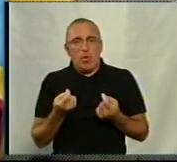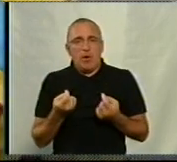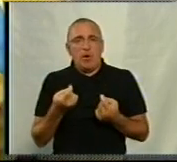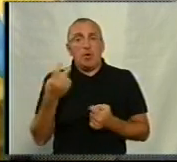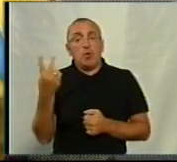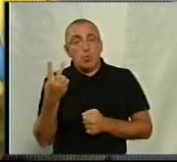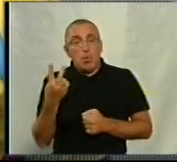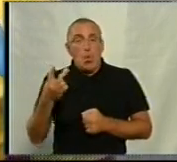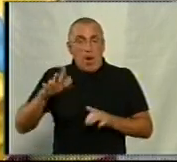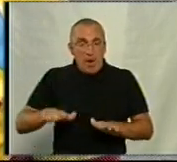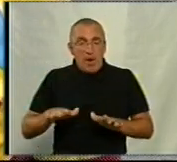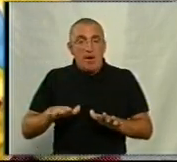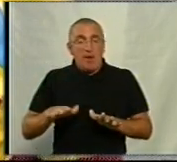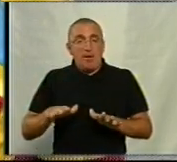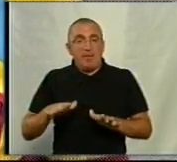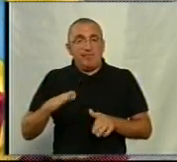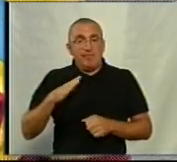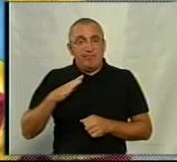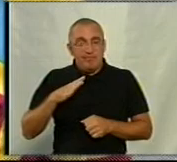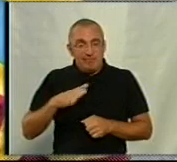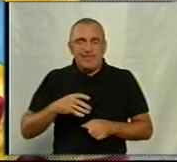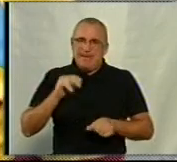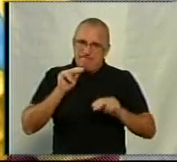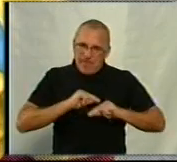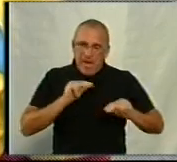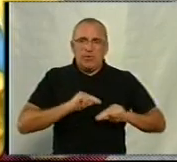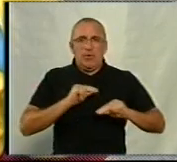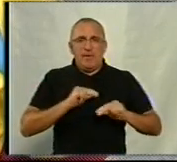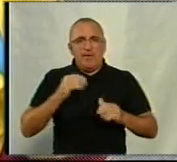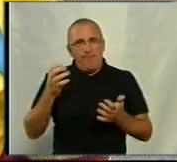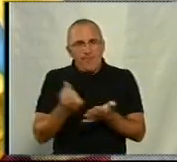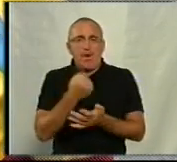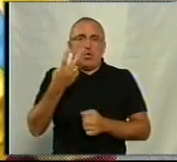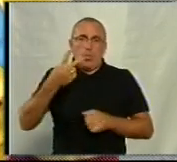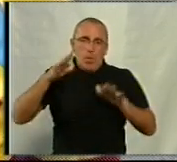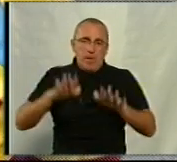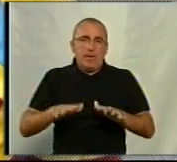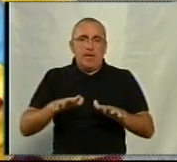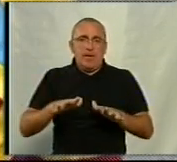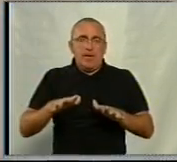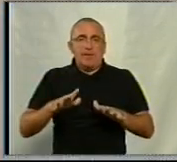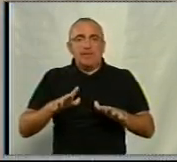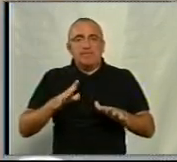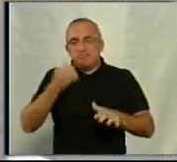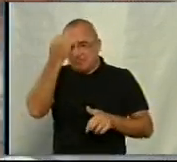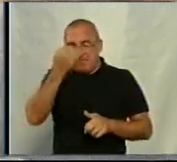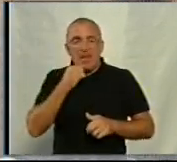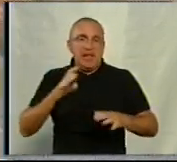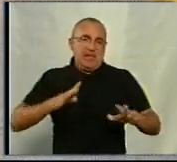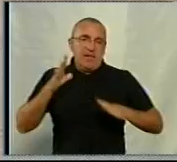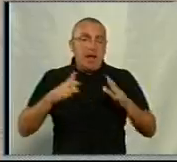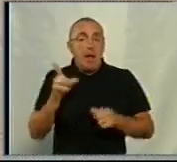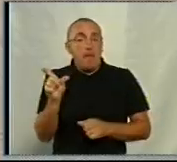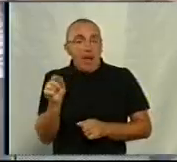Друга стала, прийшлося дуже працюватись. Виграла друге місце за дяки тренуванням. Це парна